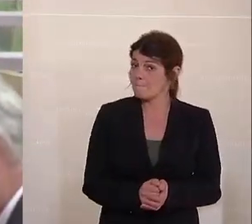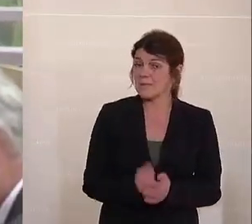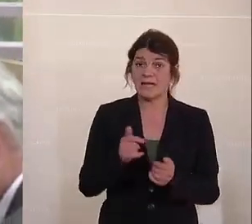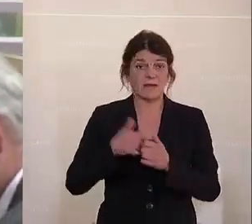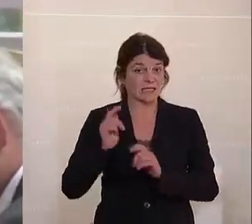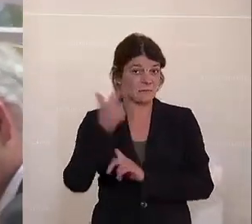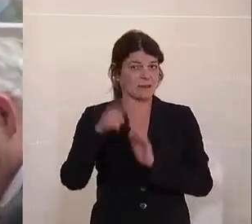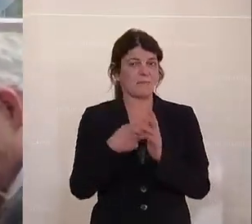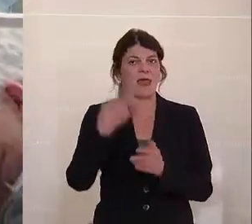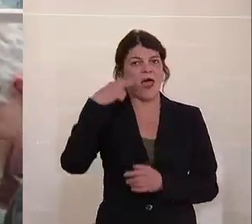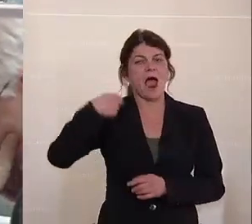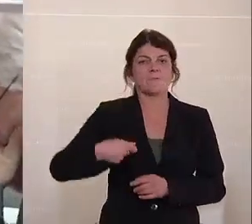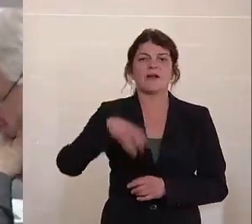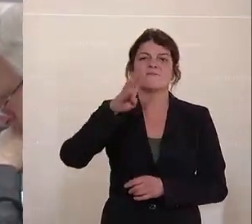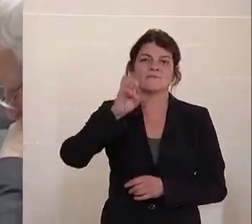es brauche hier eine Güterverkehrsstrecke.